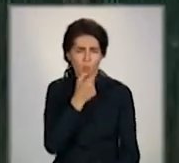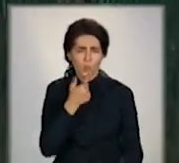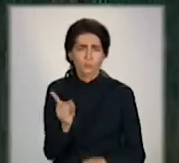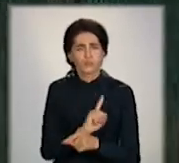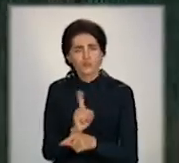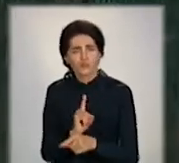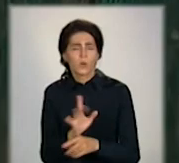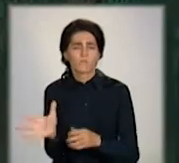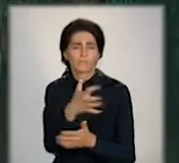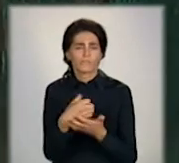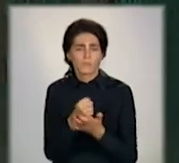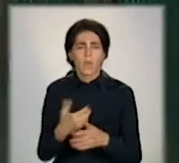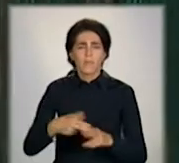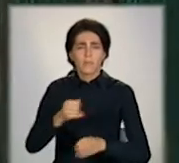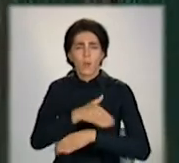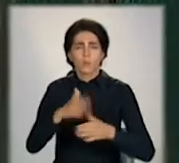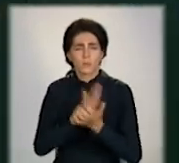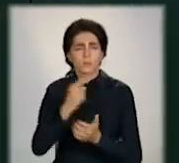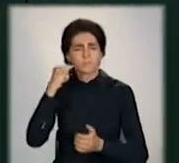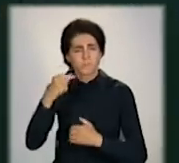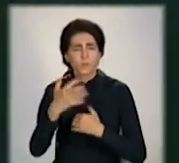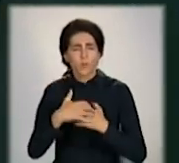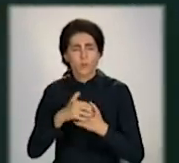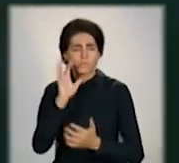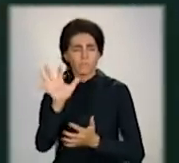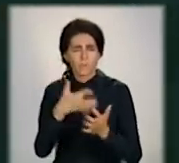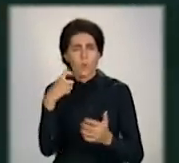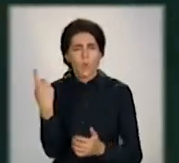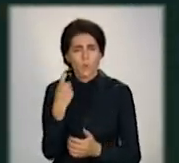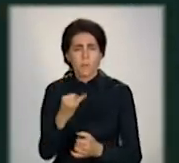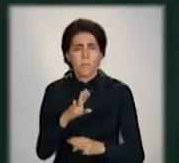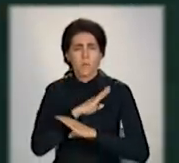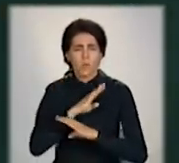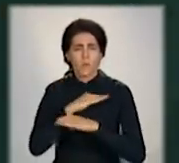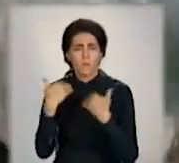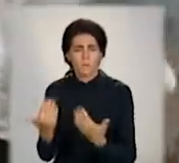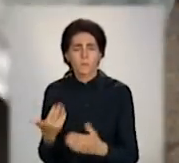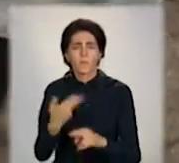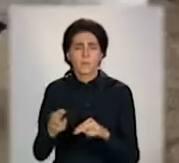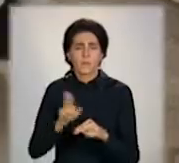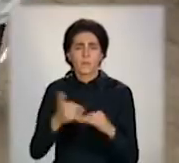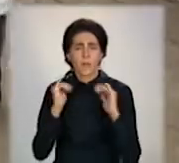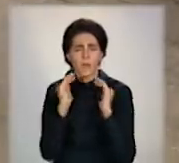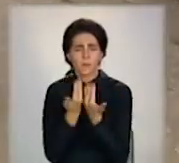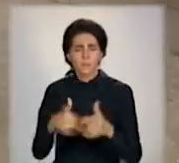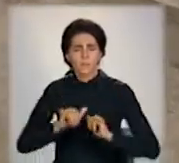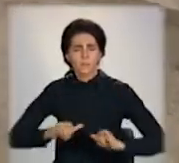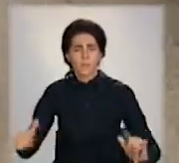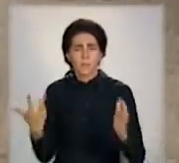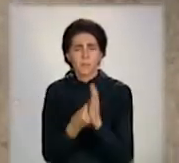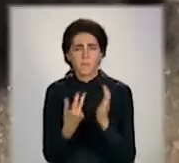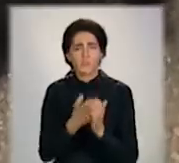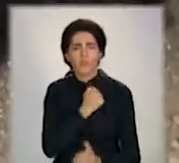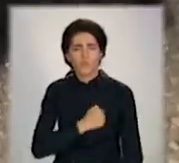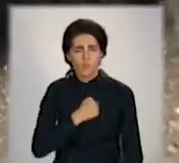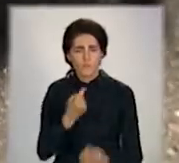На сусідній вулиці, скажений кіт, подряпав господиню, а потім помер. Через це в осередку карантин та масова вакцинація тварин.